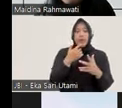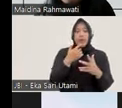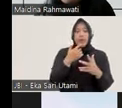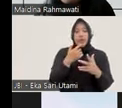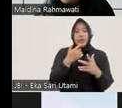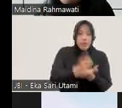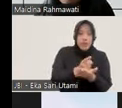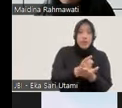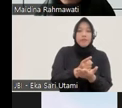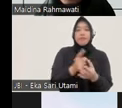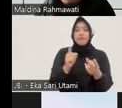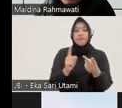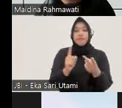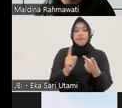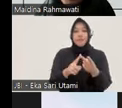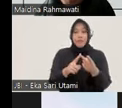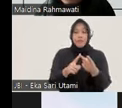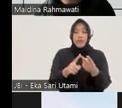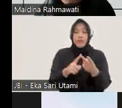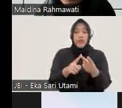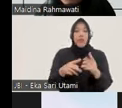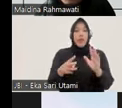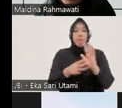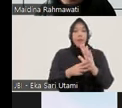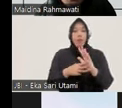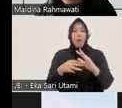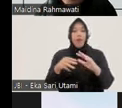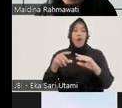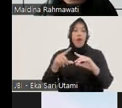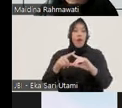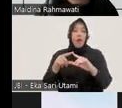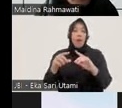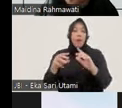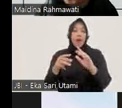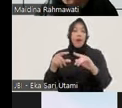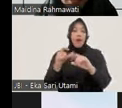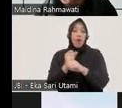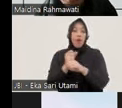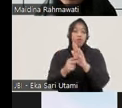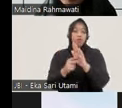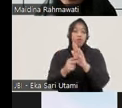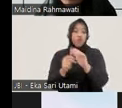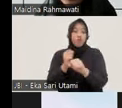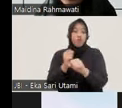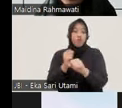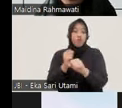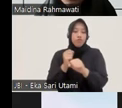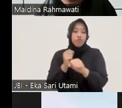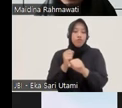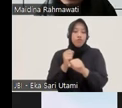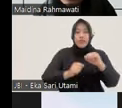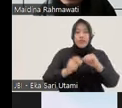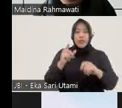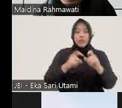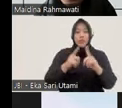melibatkan makamah agung yang menjamin adanya pengawasannya efektif dalam pelaksanaan restoratif justice tersebut